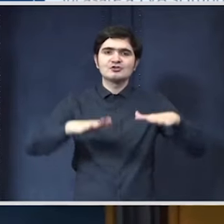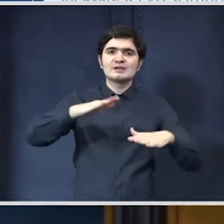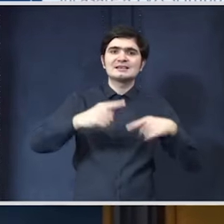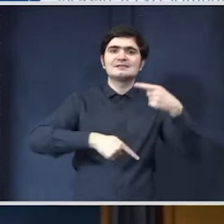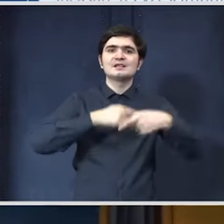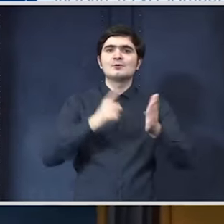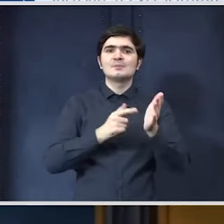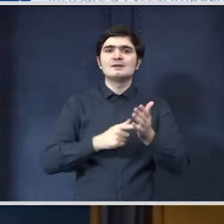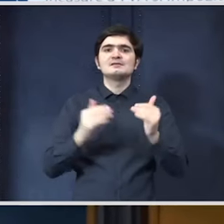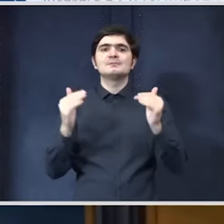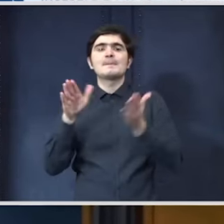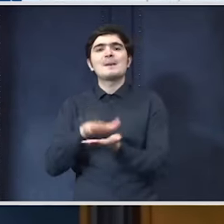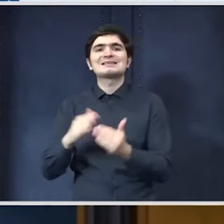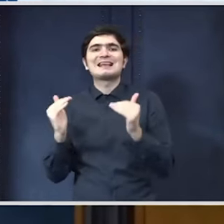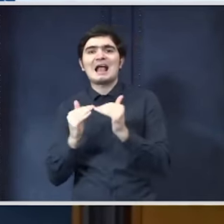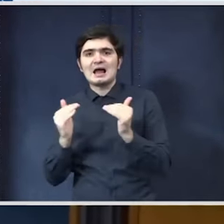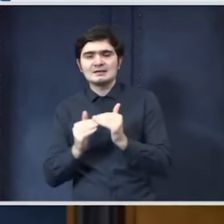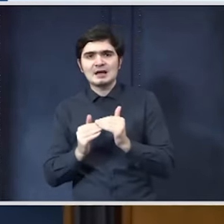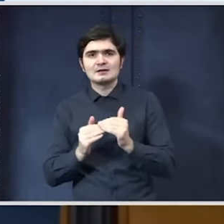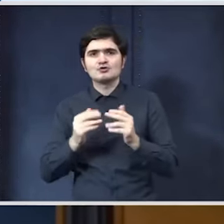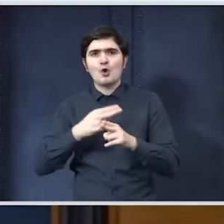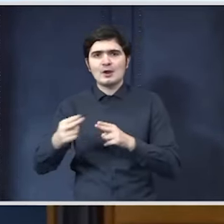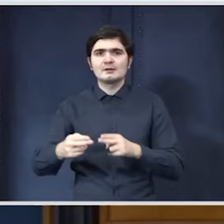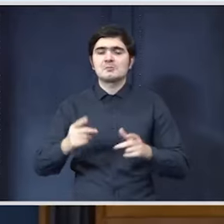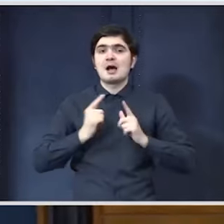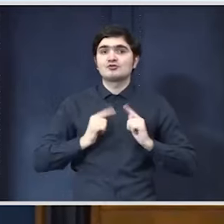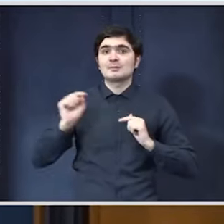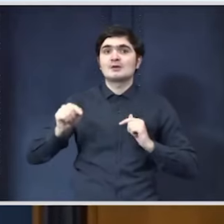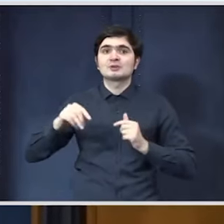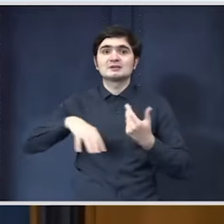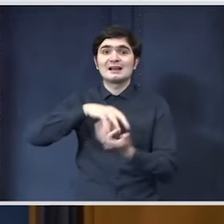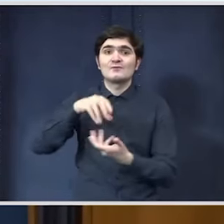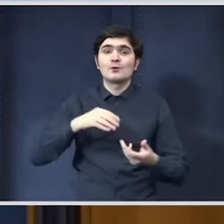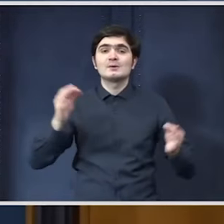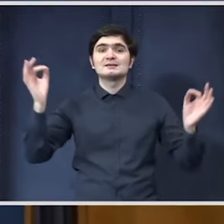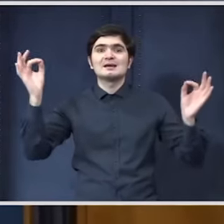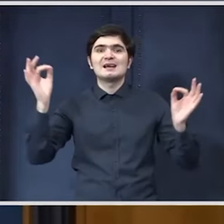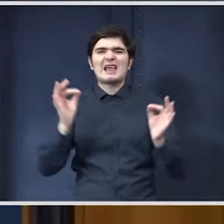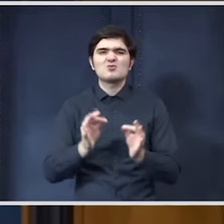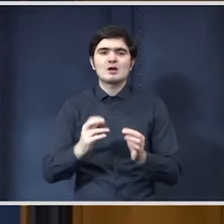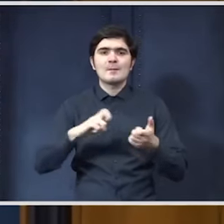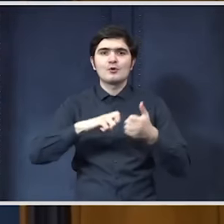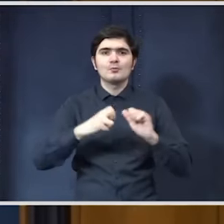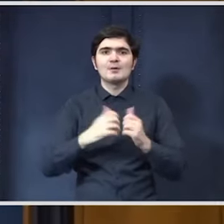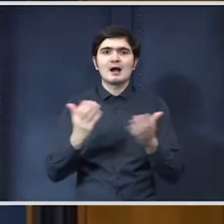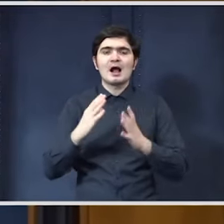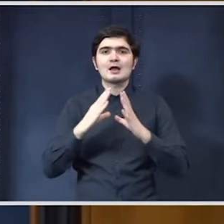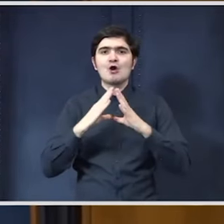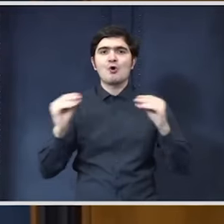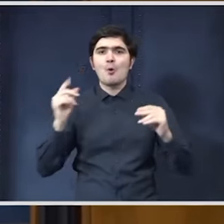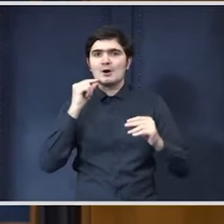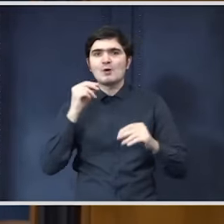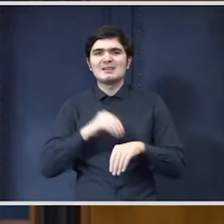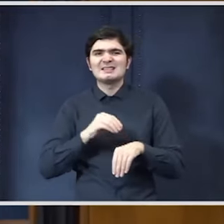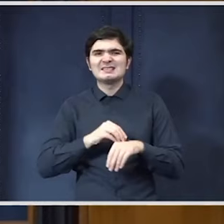Mă aștept de la această reformă să diminuieze problema pe care toți românii o resimt a